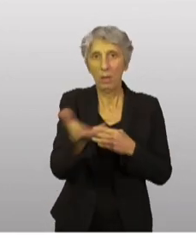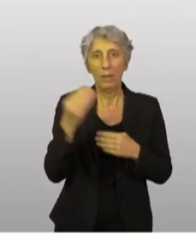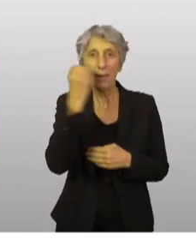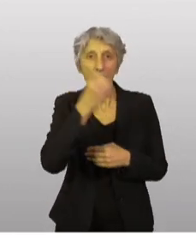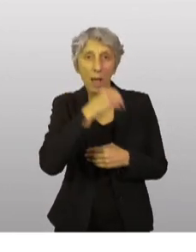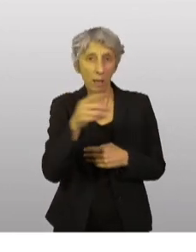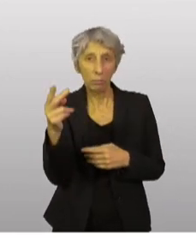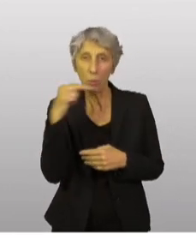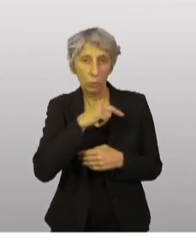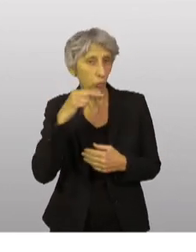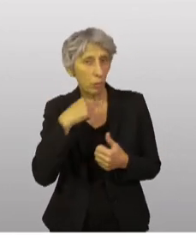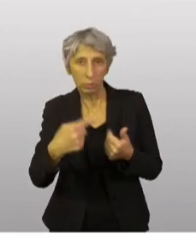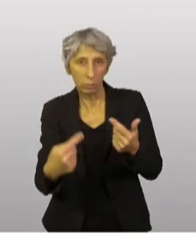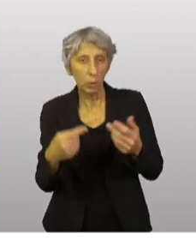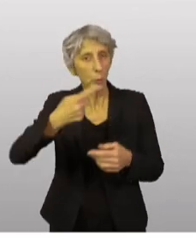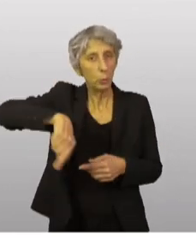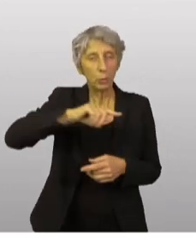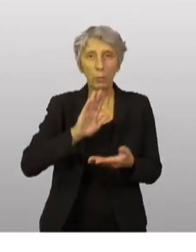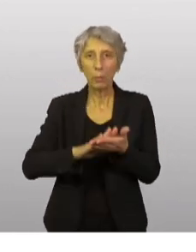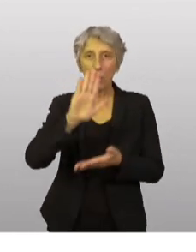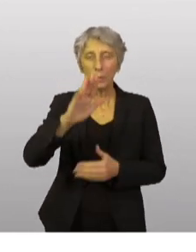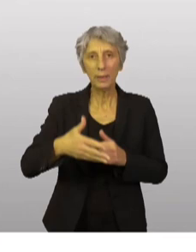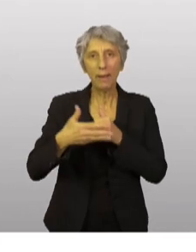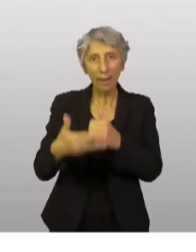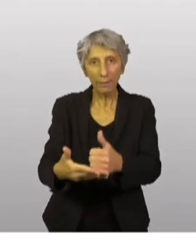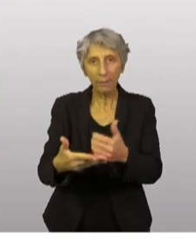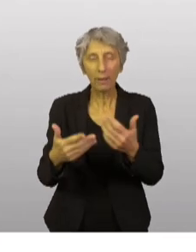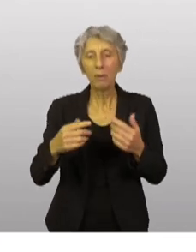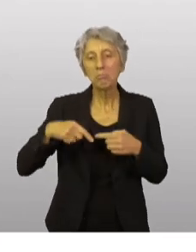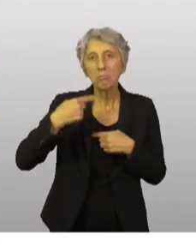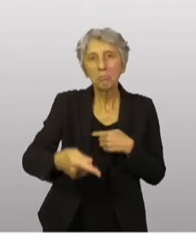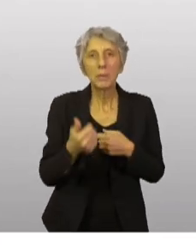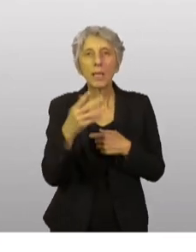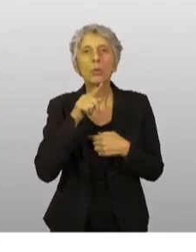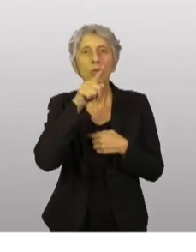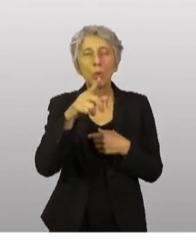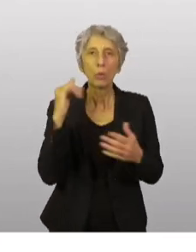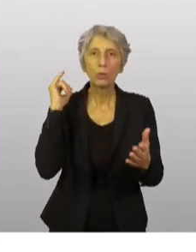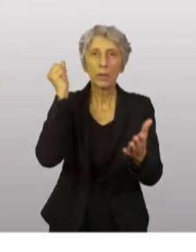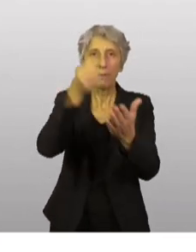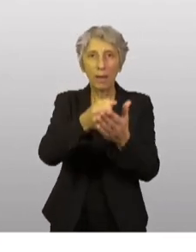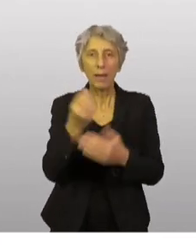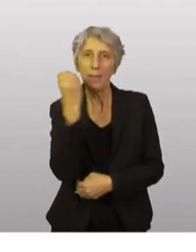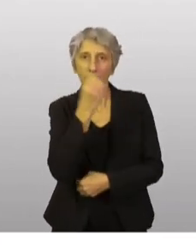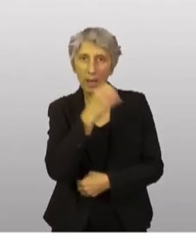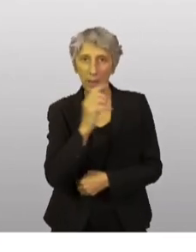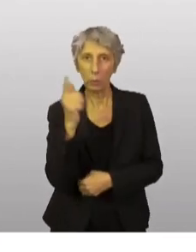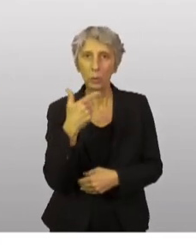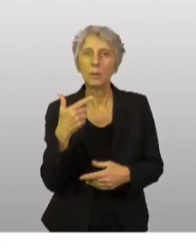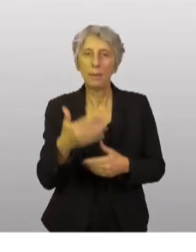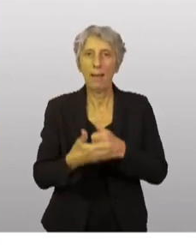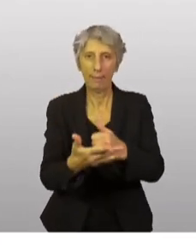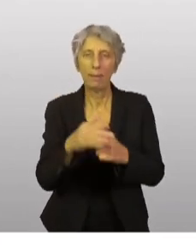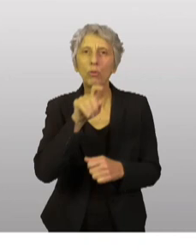Ils ont promis une aide, une aide qui sera déployée dans les prochains jours et jusqu'à la fin de l'hiver. J'y reviendrai.